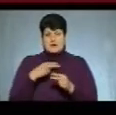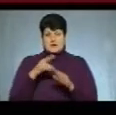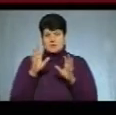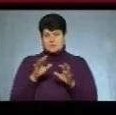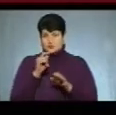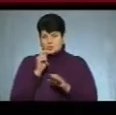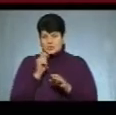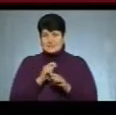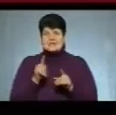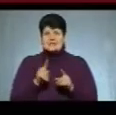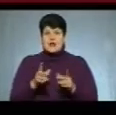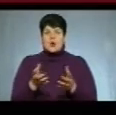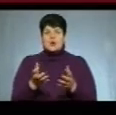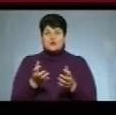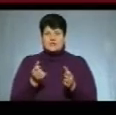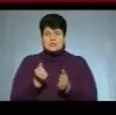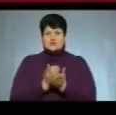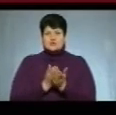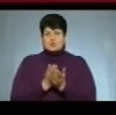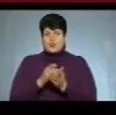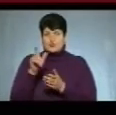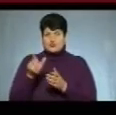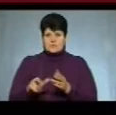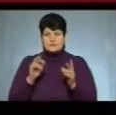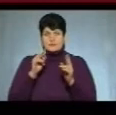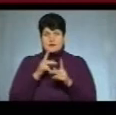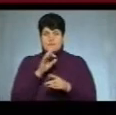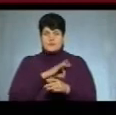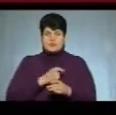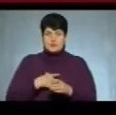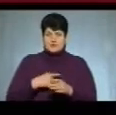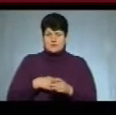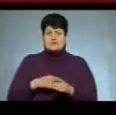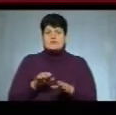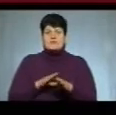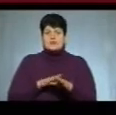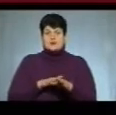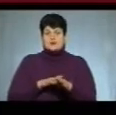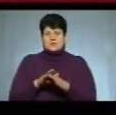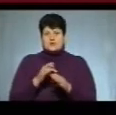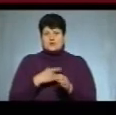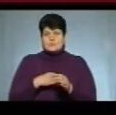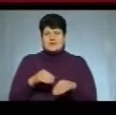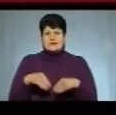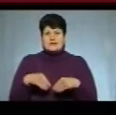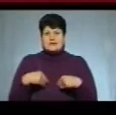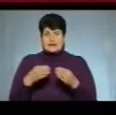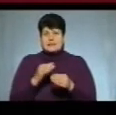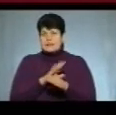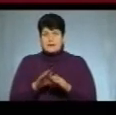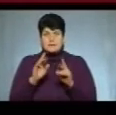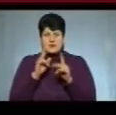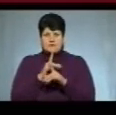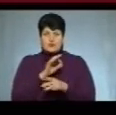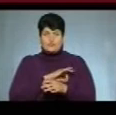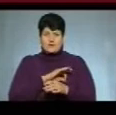України, задержані службовою особою неправомірної вигоди для себе, завчинені в інтересах того, хто надає неправомірну вигоду з використанням